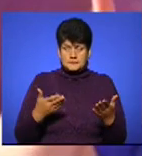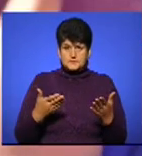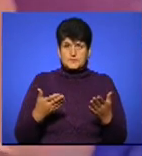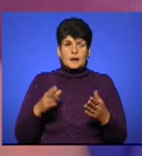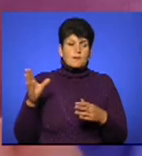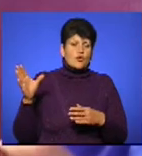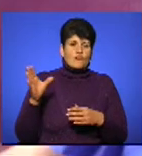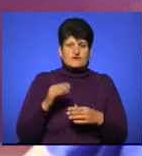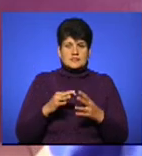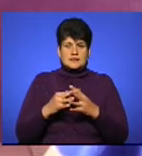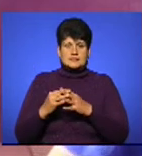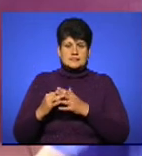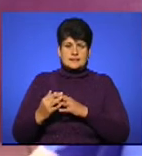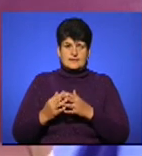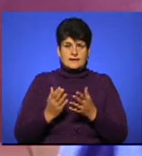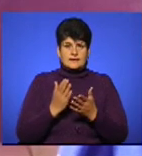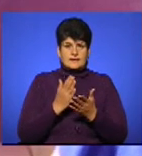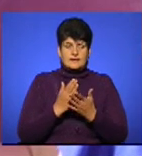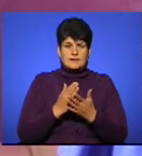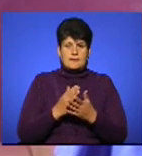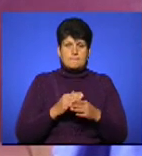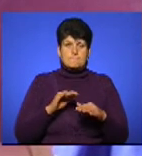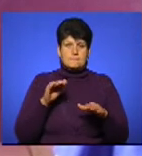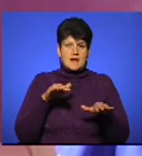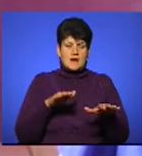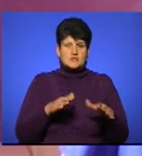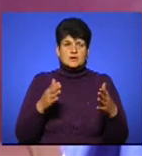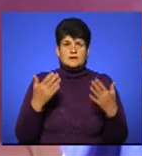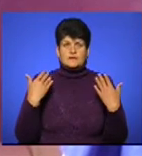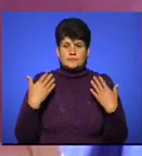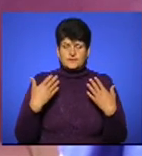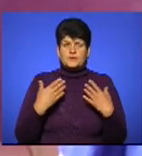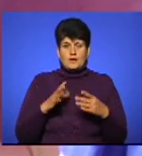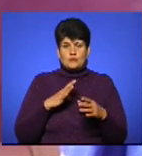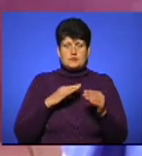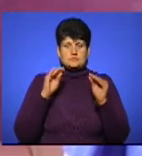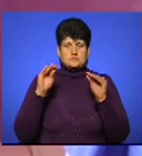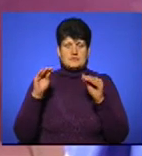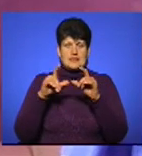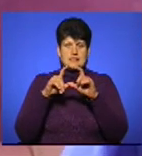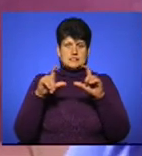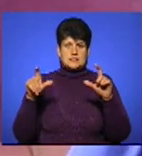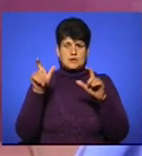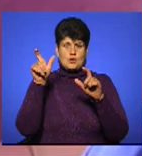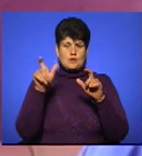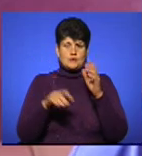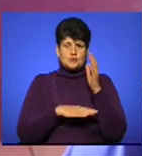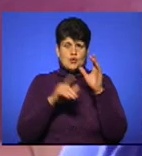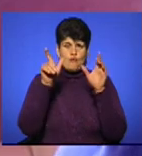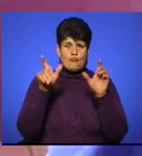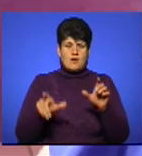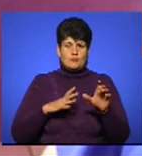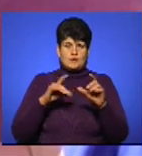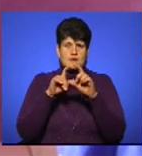по всіх селах, де відбувається, в нас є такі, як пляжі, там були розставлені таблички, поцеплені на столбах отакі надписи «Купання